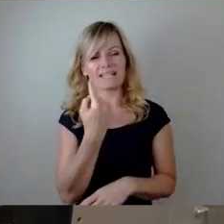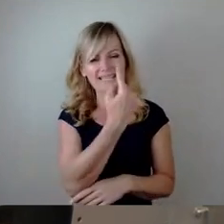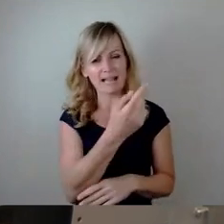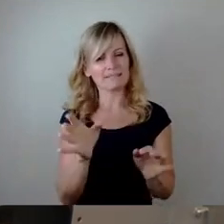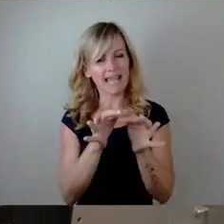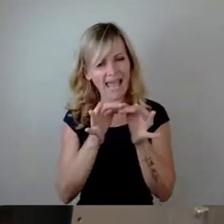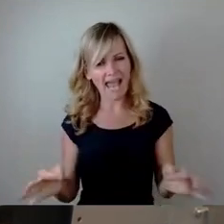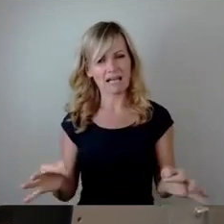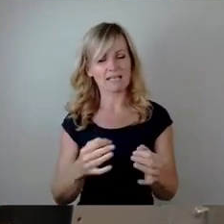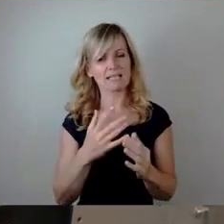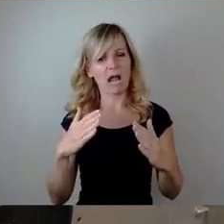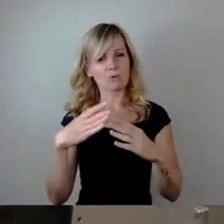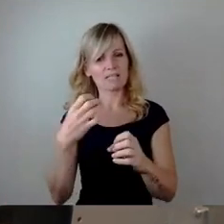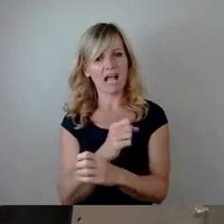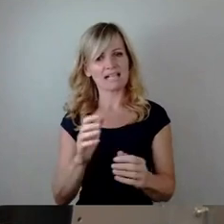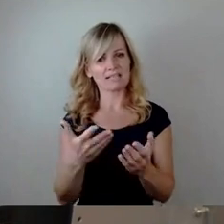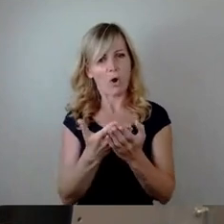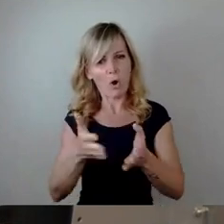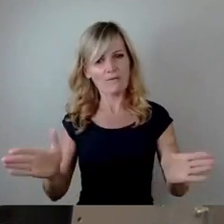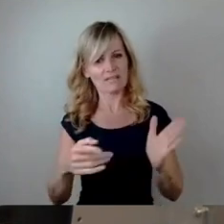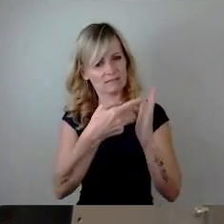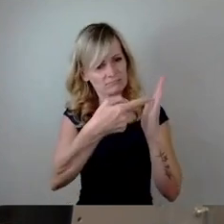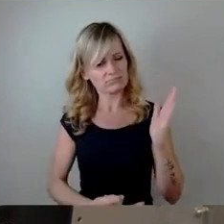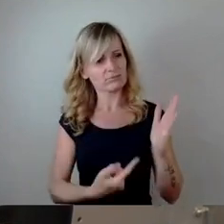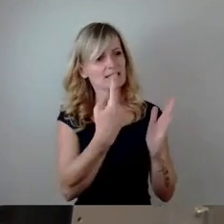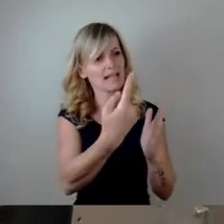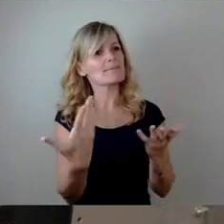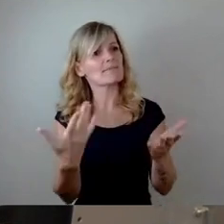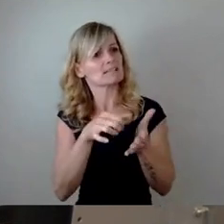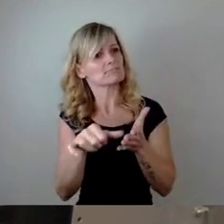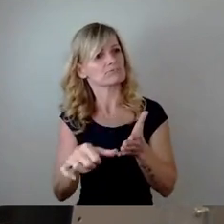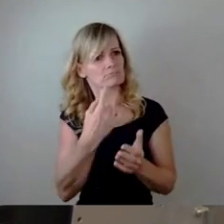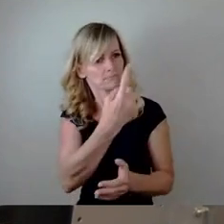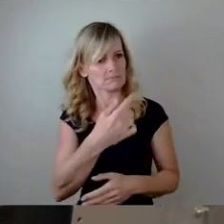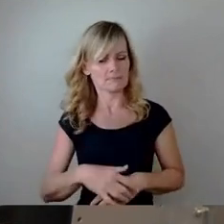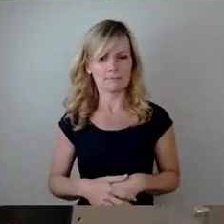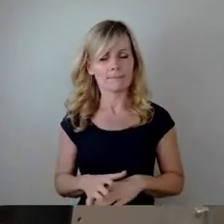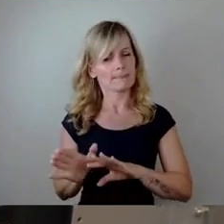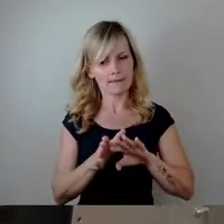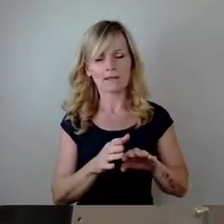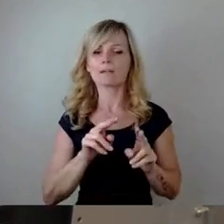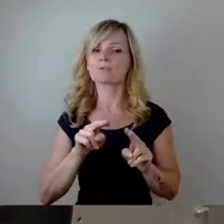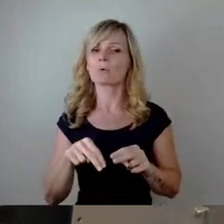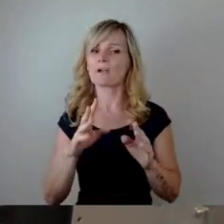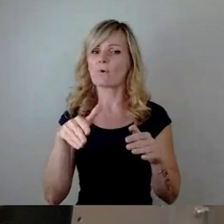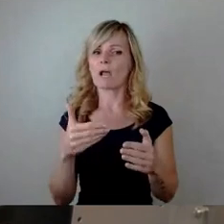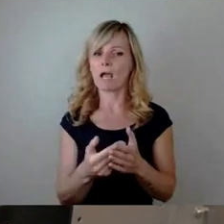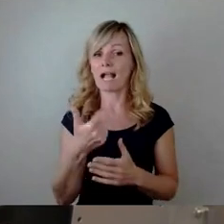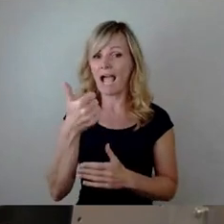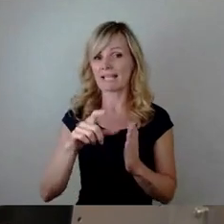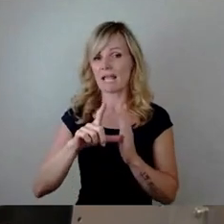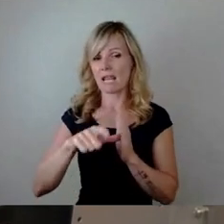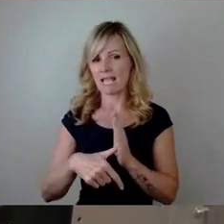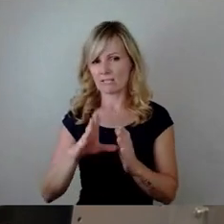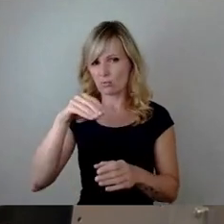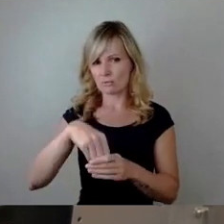zu machen. Aber zurück zur Vorlage. Neben den Pflichtleistungen gibt es zumindest eine Leistung in dem vorliegenden Mehrausgabenpaket, die